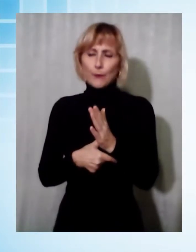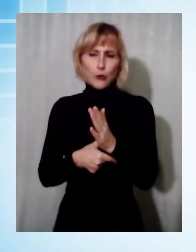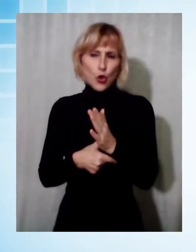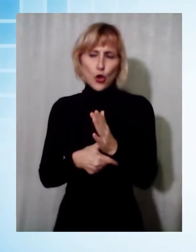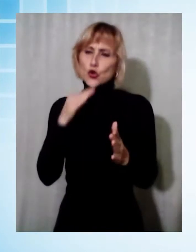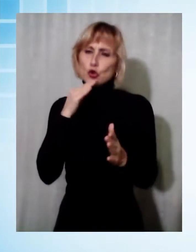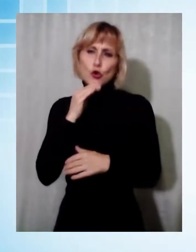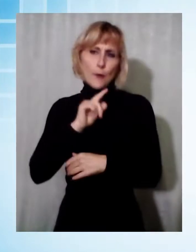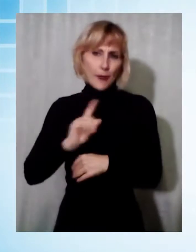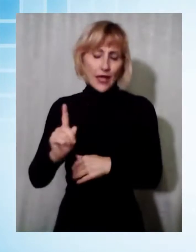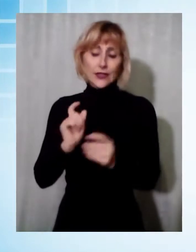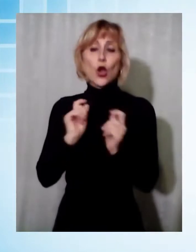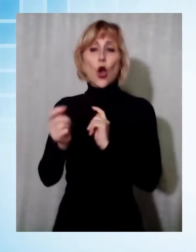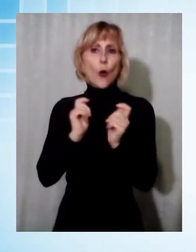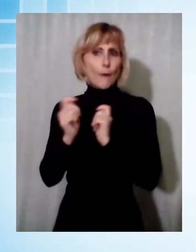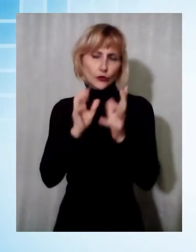crisi irreversibile.